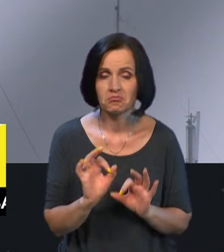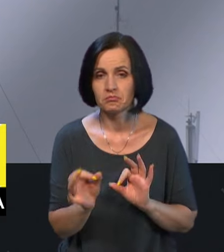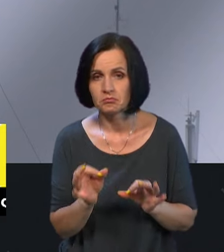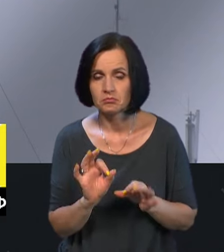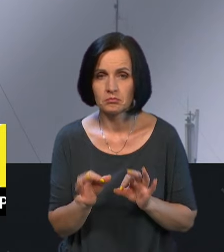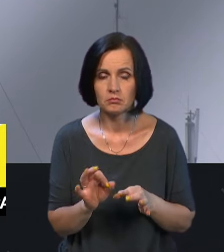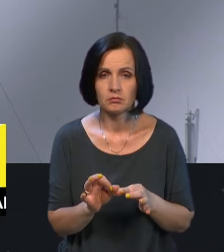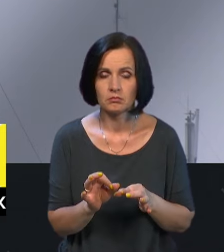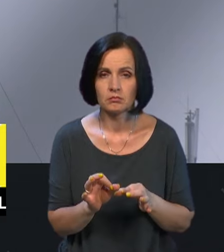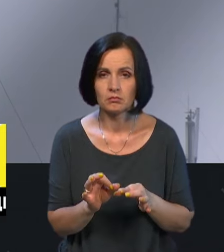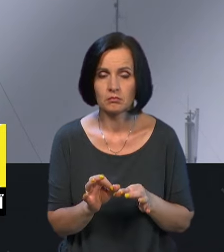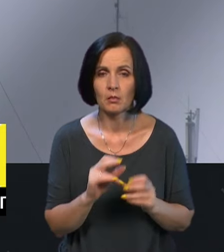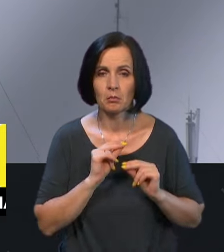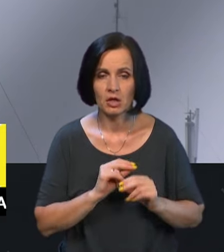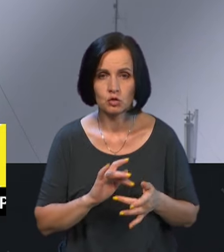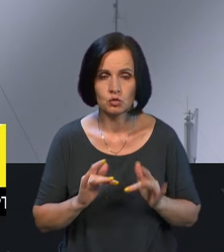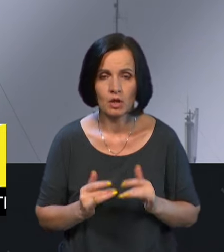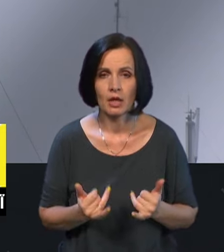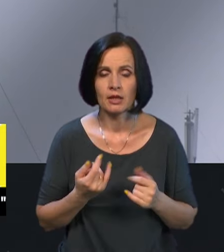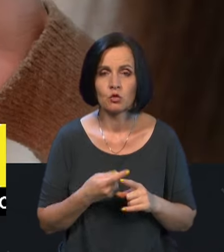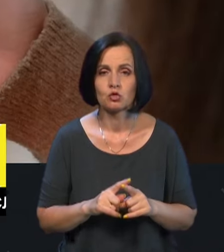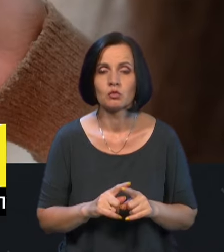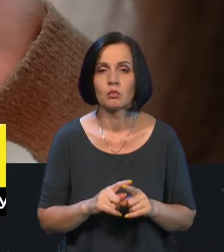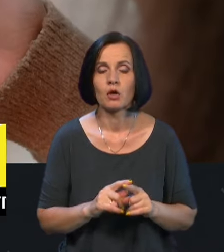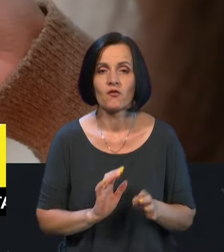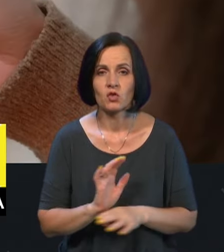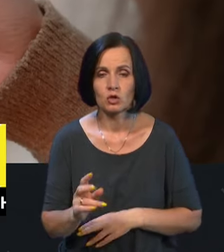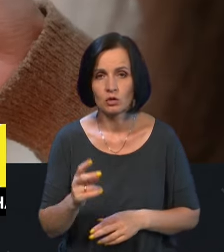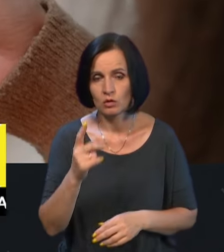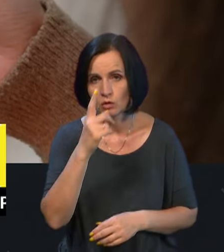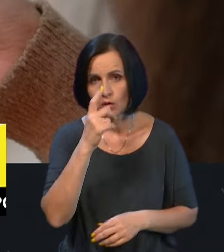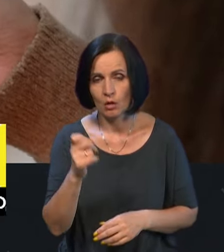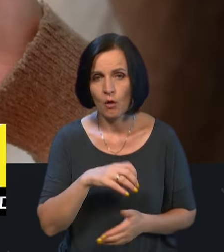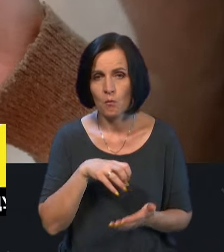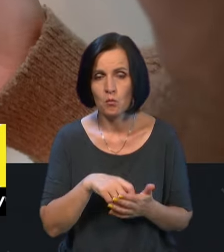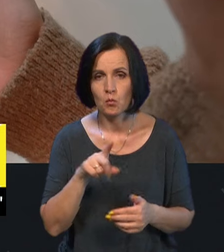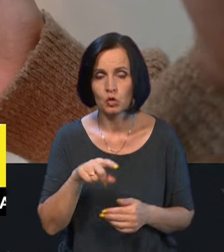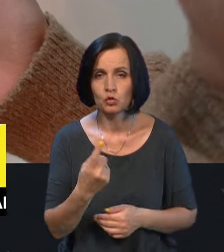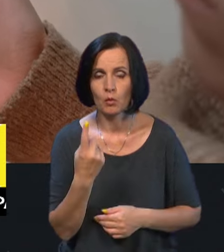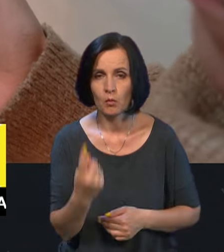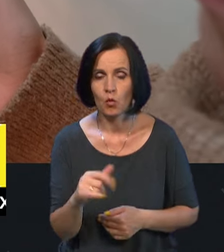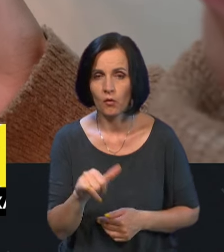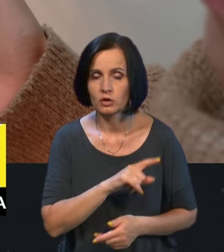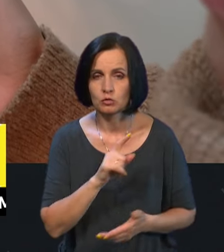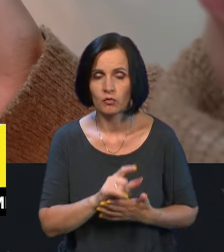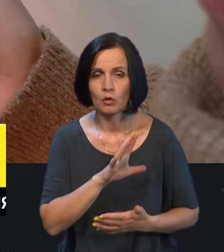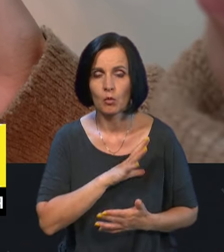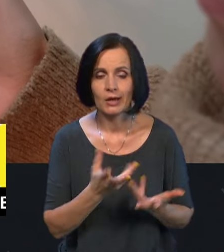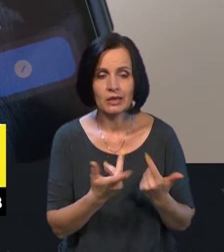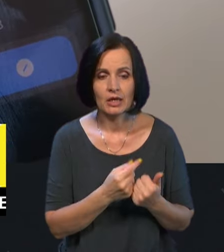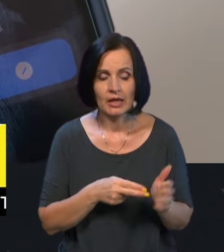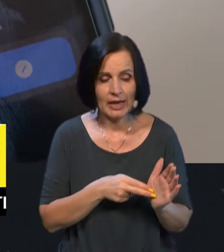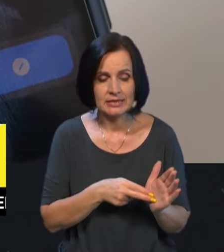працюючий інтернет, для того, щоб відправити це повідомлення. Тобто, пункт номер один, у вас повинно бути декілька сімок.